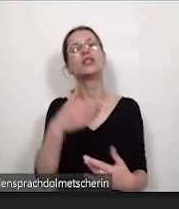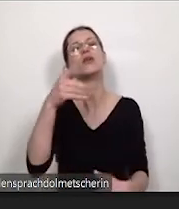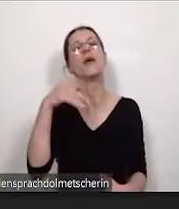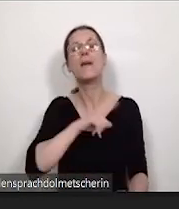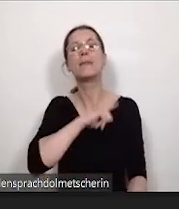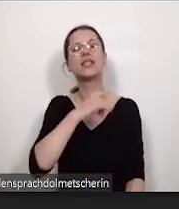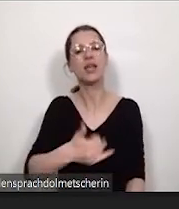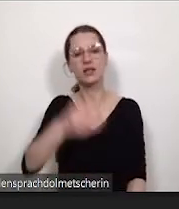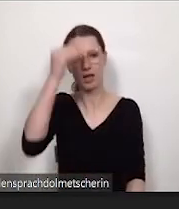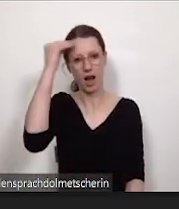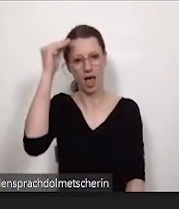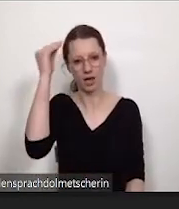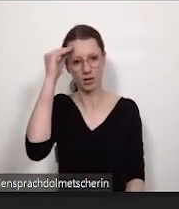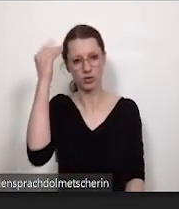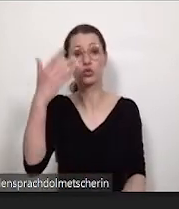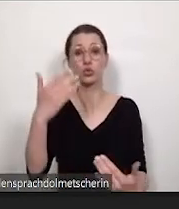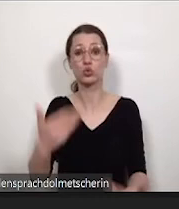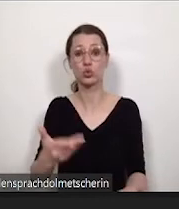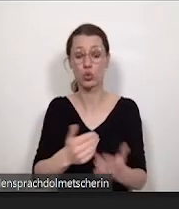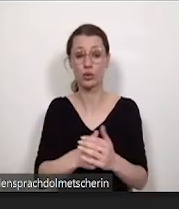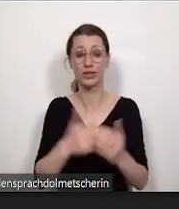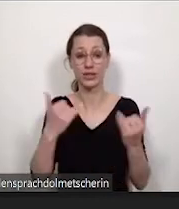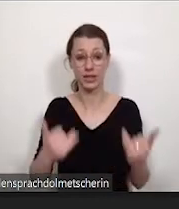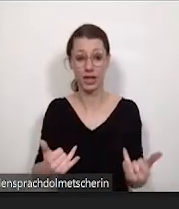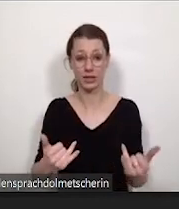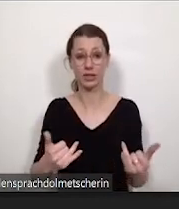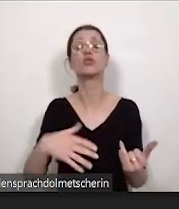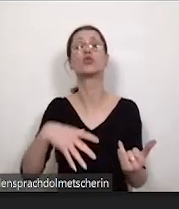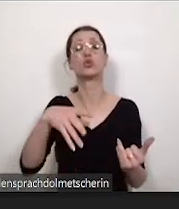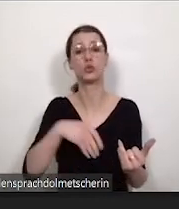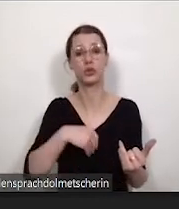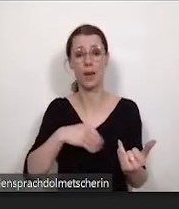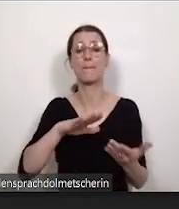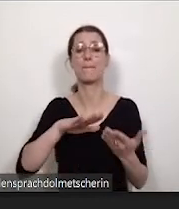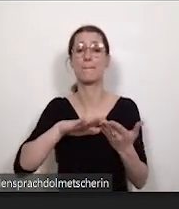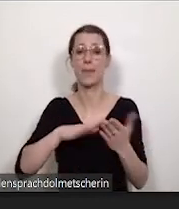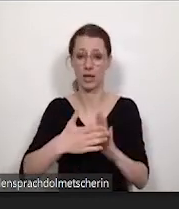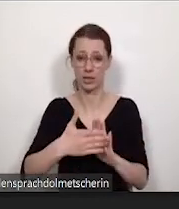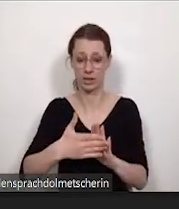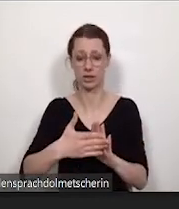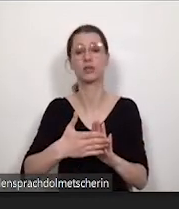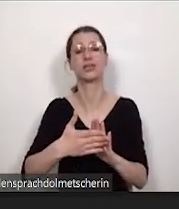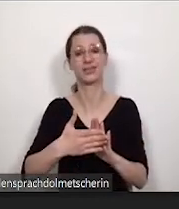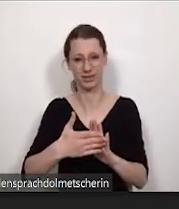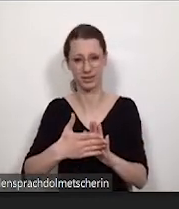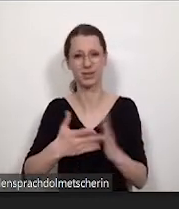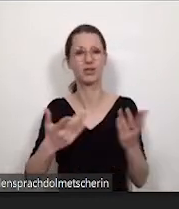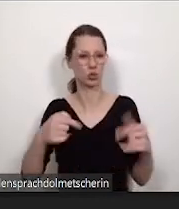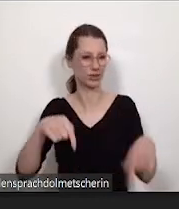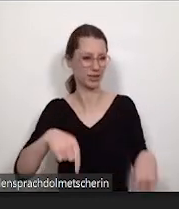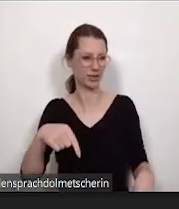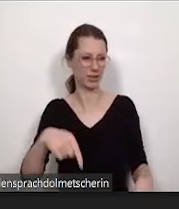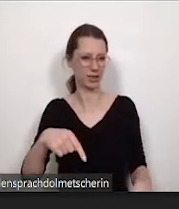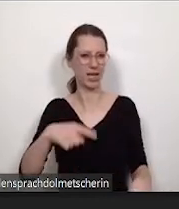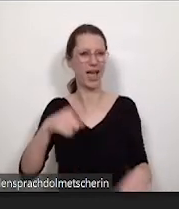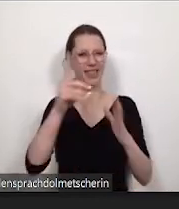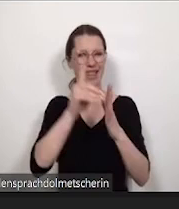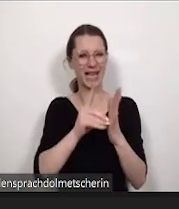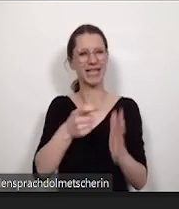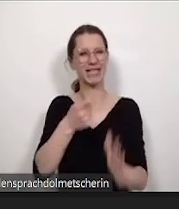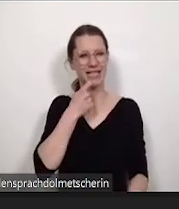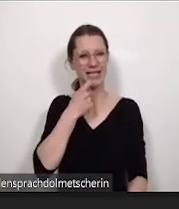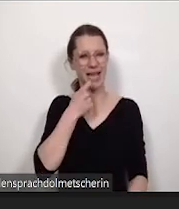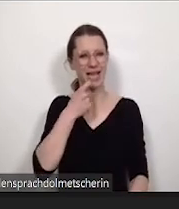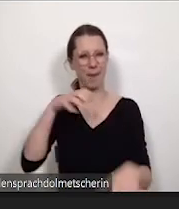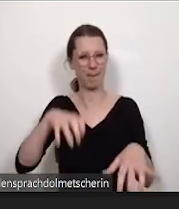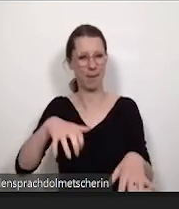So, jetzt möchten wir mit Ihnen aber in die Praxis einsteigen, denn es ist ja die Digi-Snack-Bar und wir möchten gerne mit